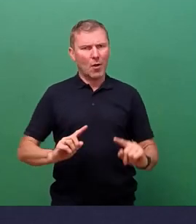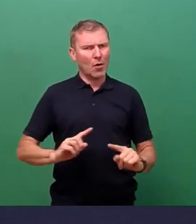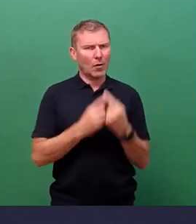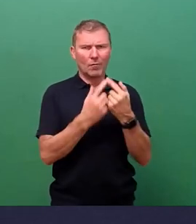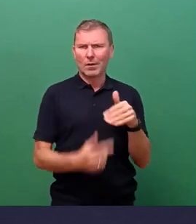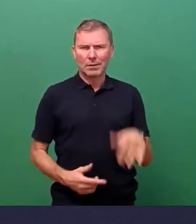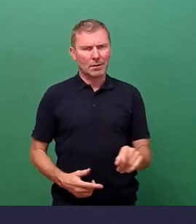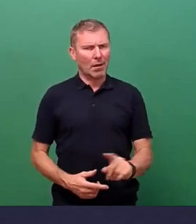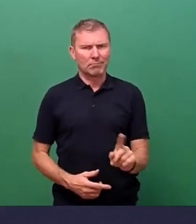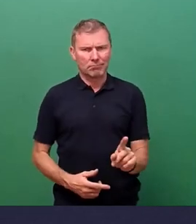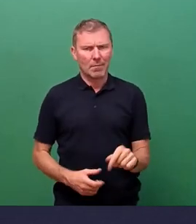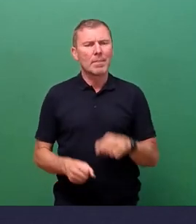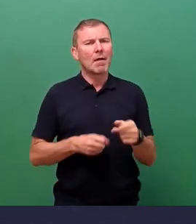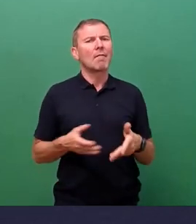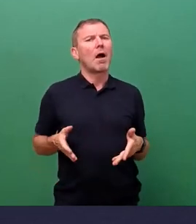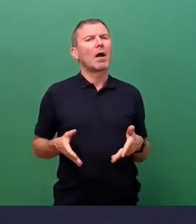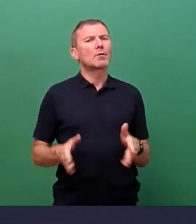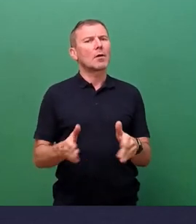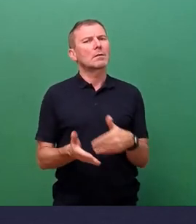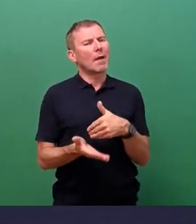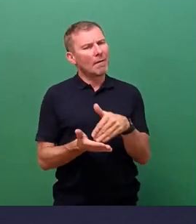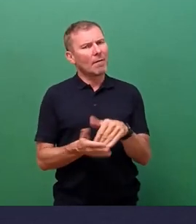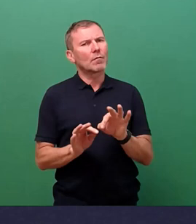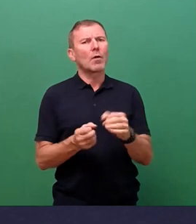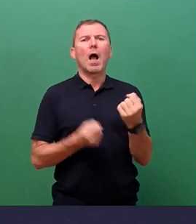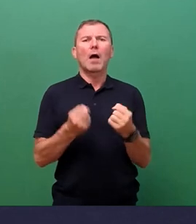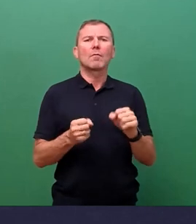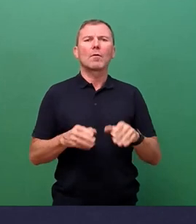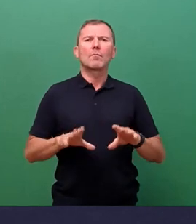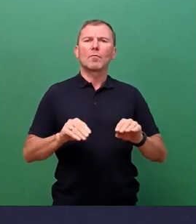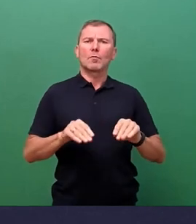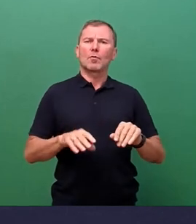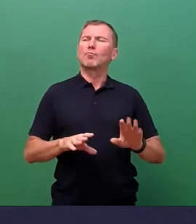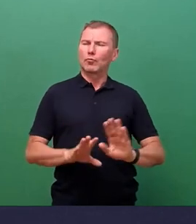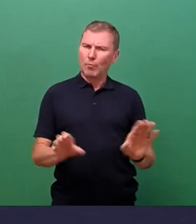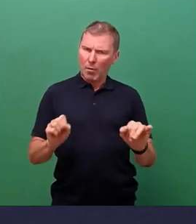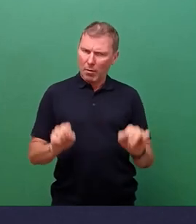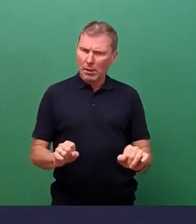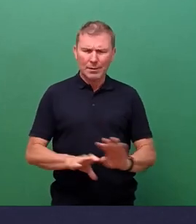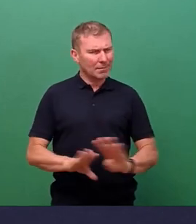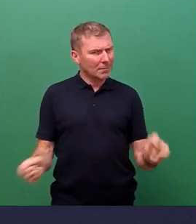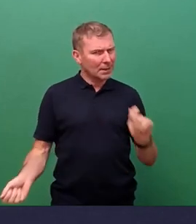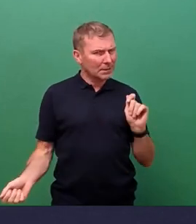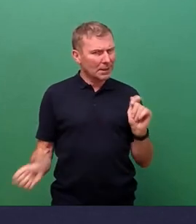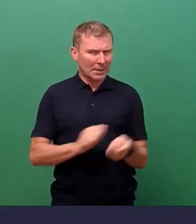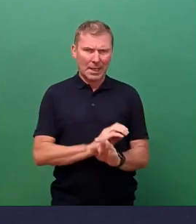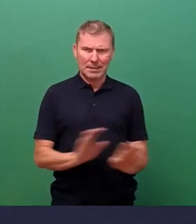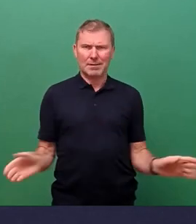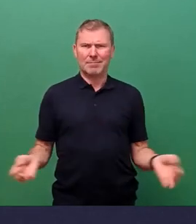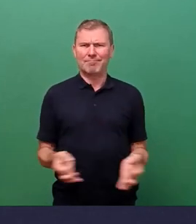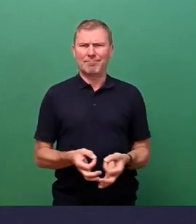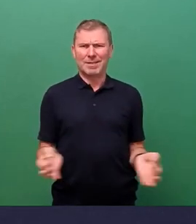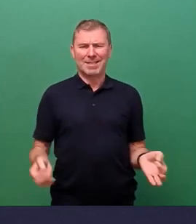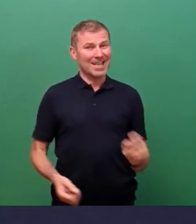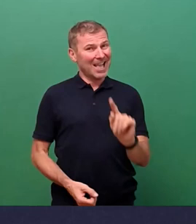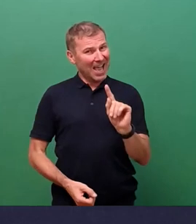Fahrradstraße ist weiterhin für den Kfz-Verkehr nutzbar. Hat sich auch nichts geändert. Das Einzige, was sich geändert